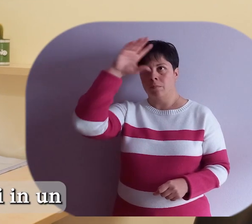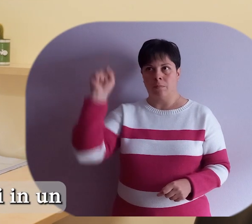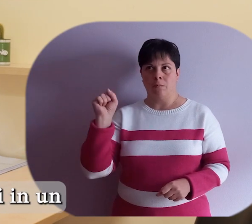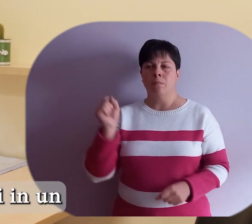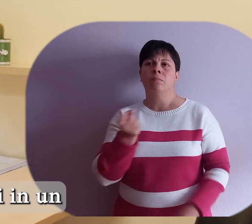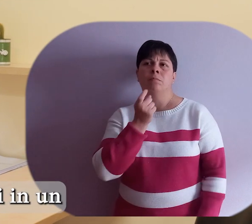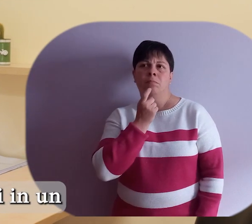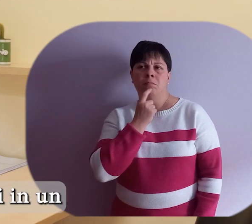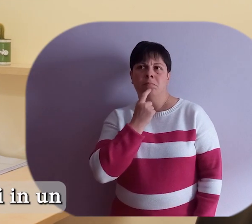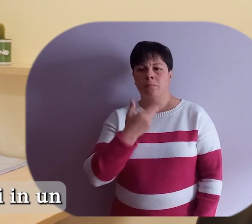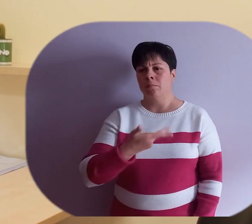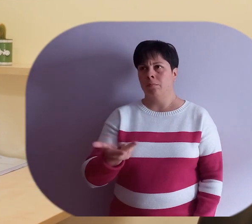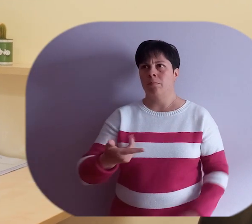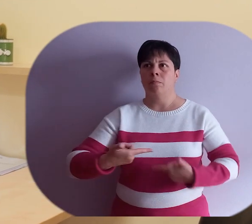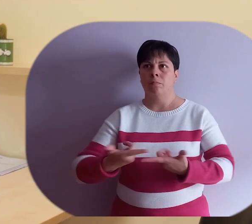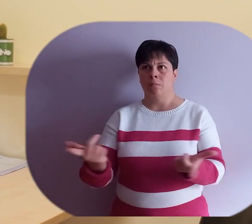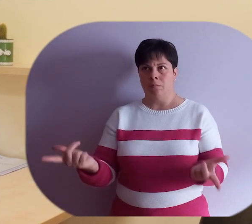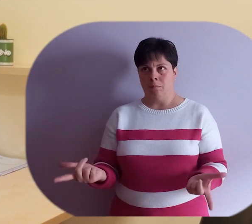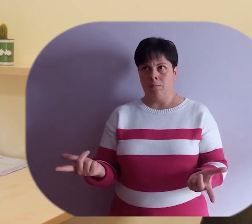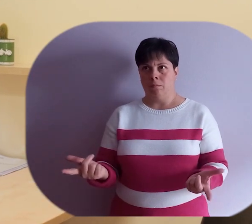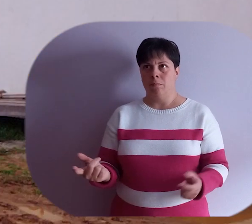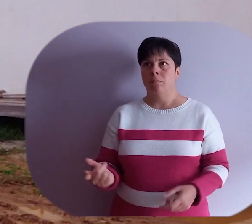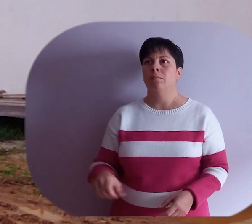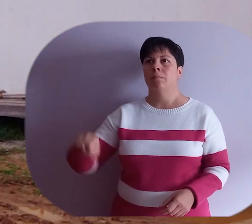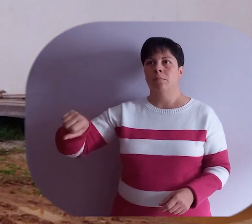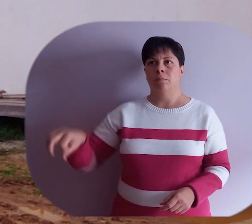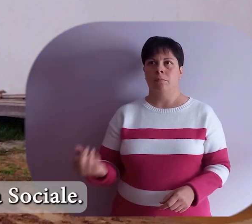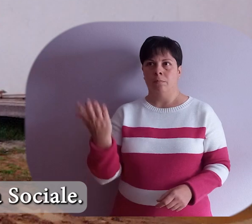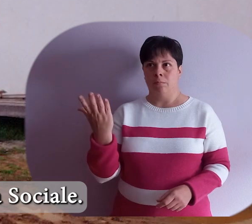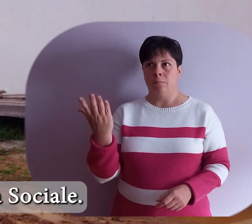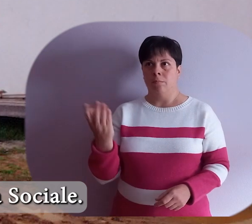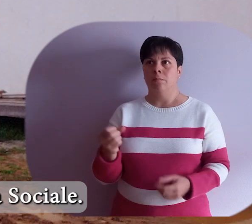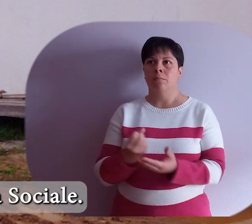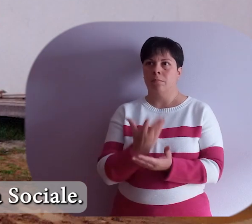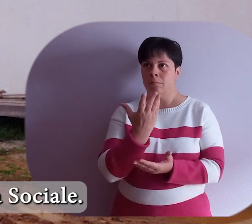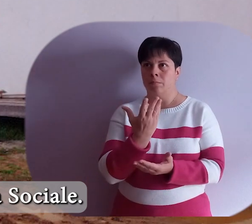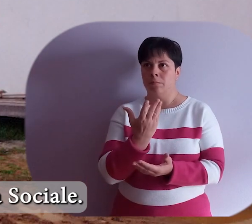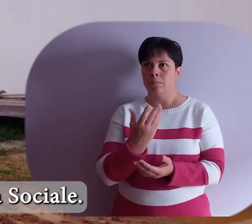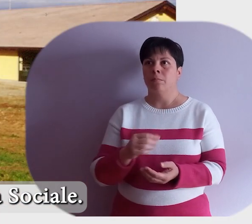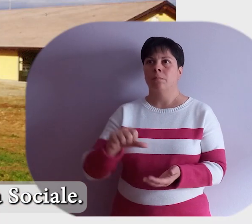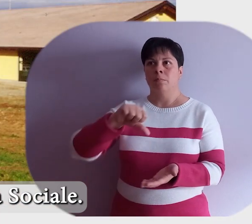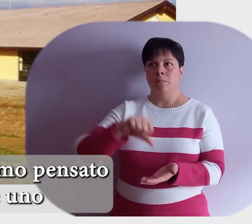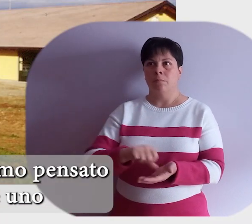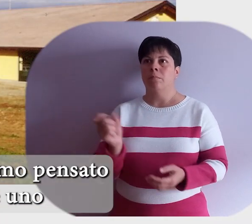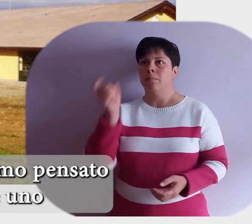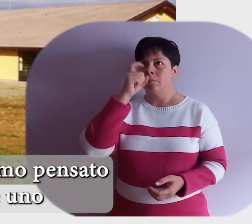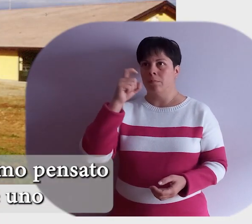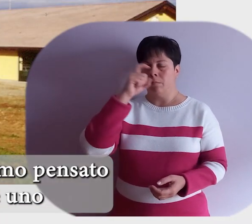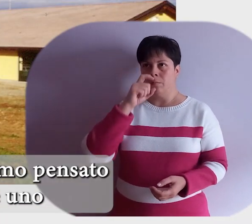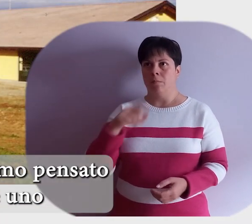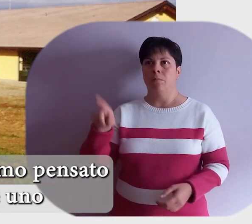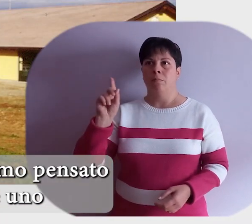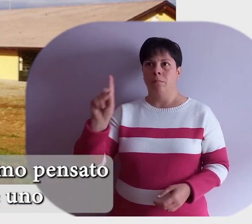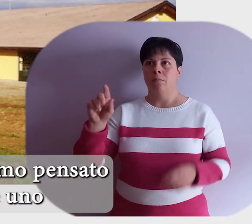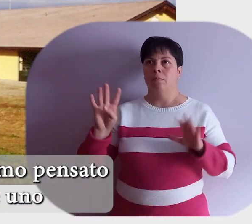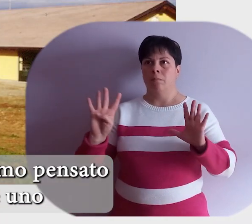trasformarsi a tutti gli effetti di un centro diurno. Nel 1992 verrà costituita la cooperativa sociale. Immediatamente